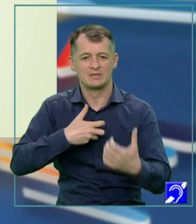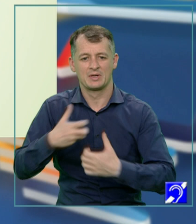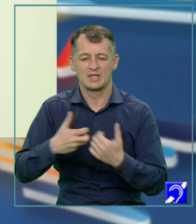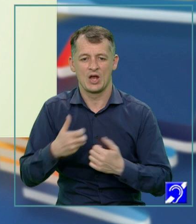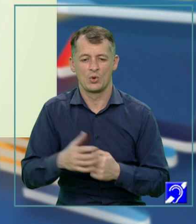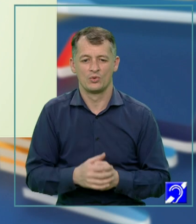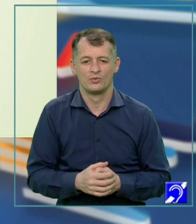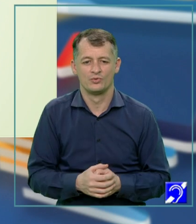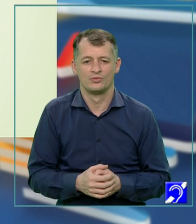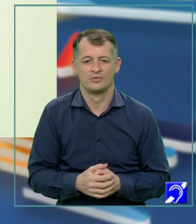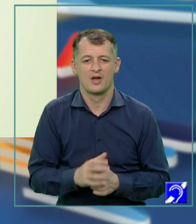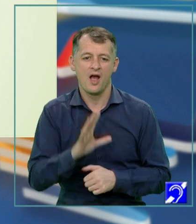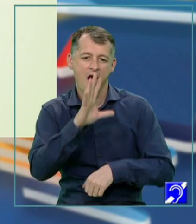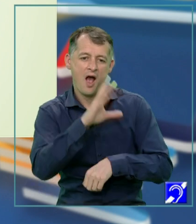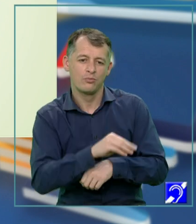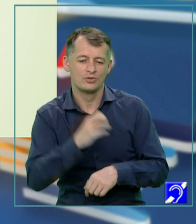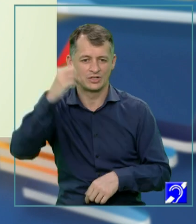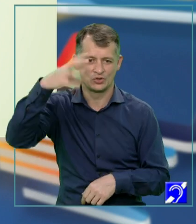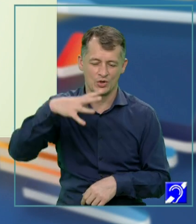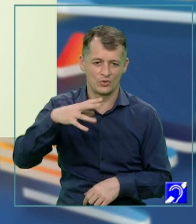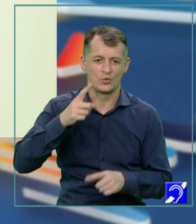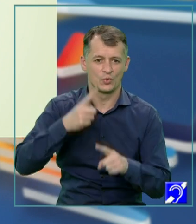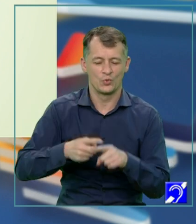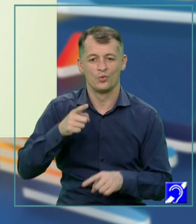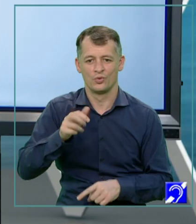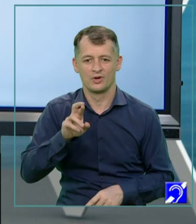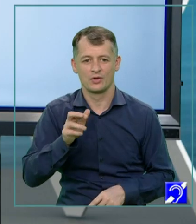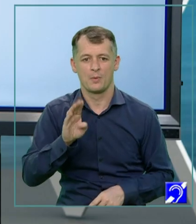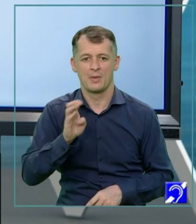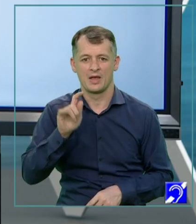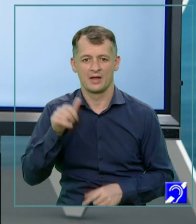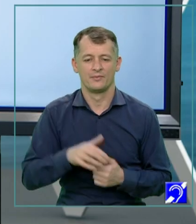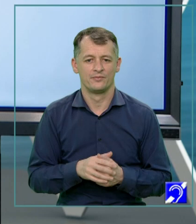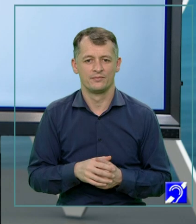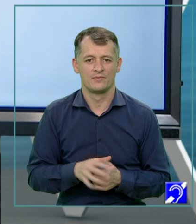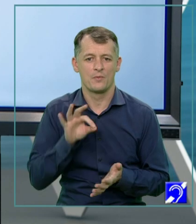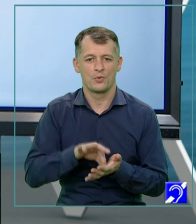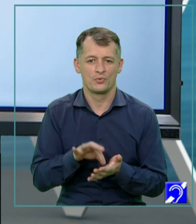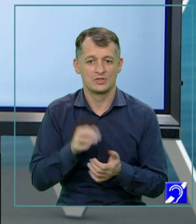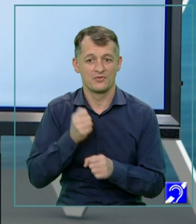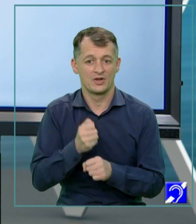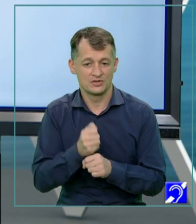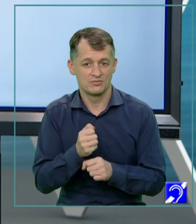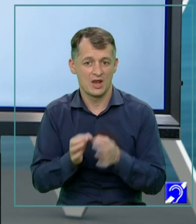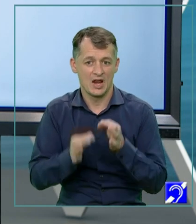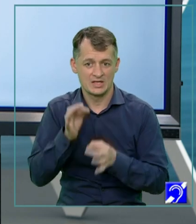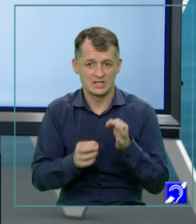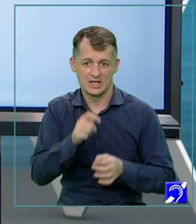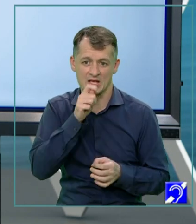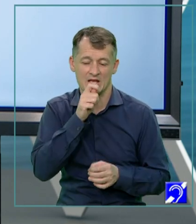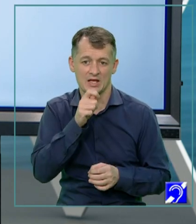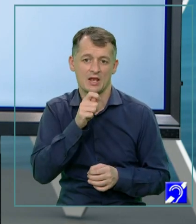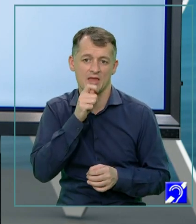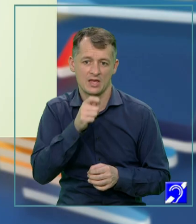Apus de Soare cu interpretarea actorului Radu Beligana. Vă propun să analizăm interviul în funcție de câteva aspecte